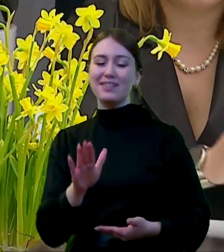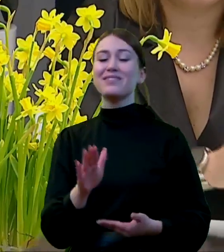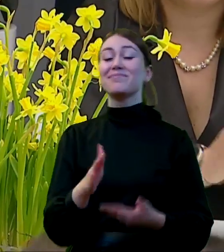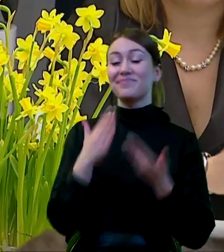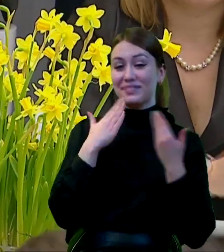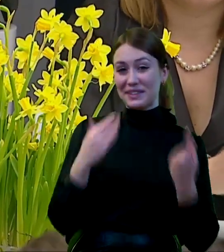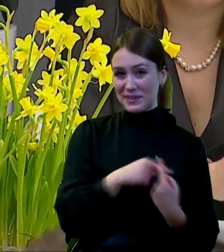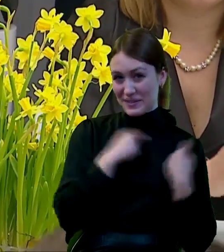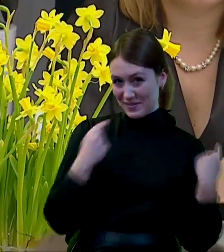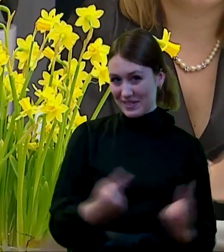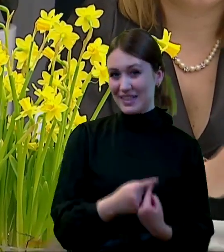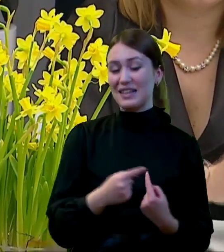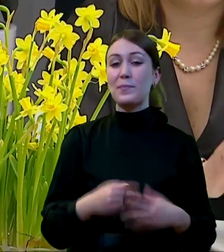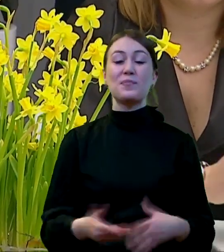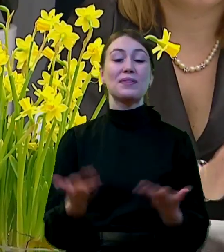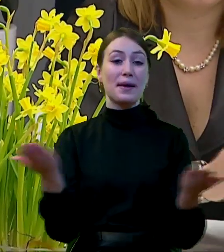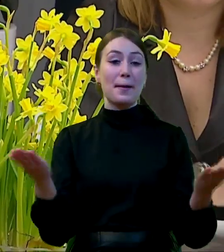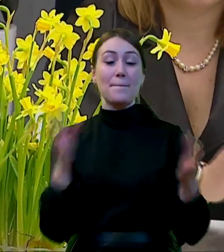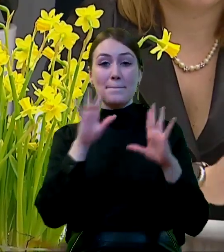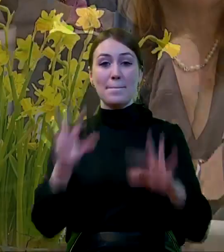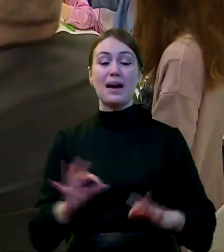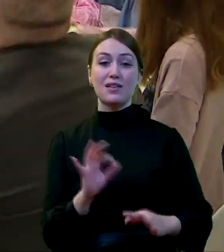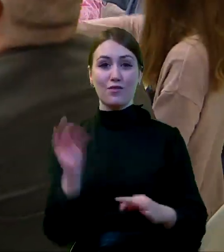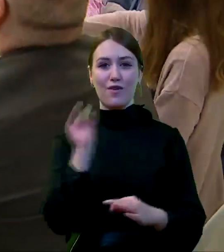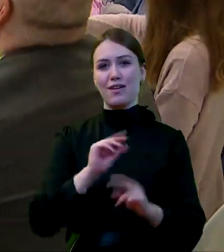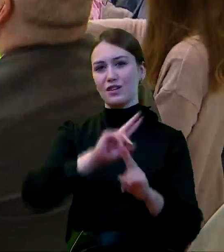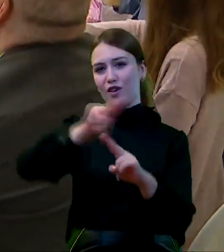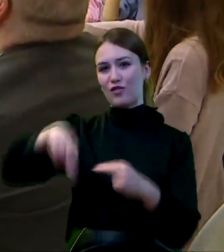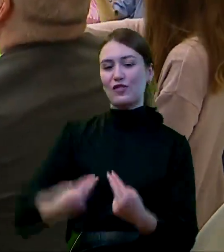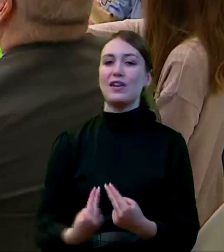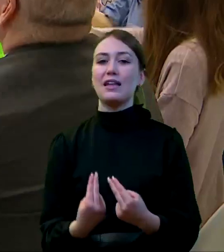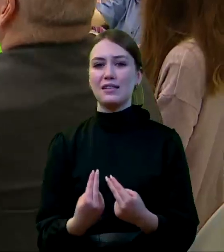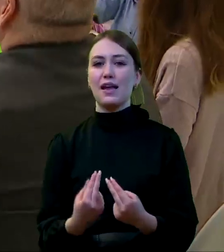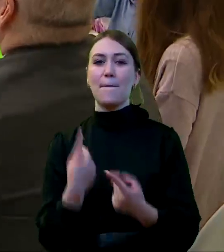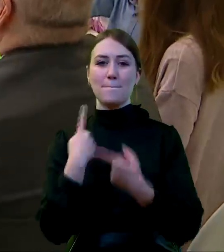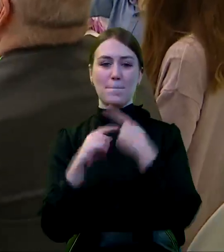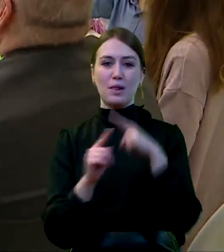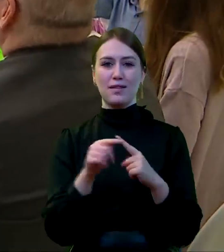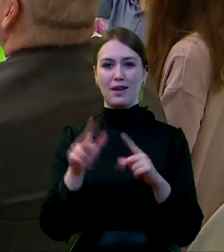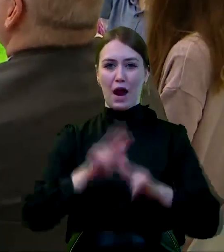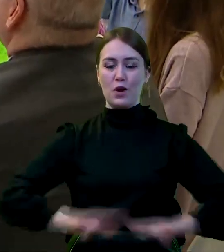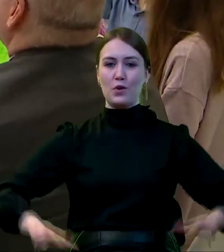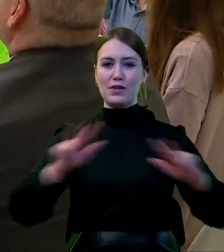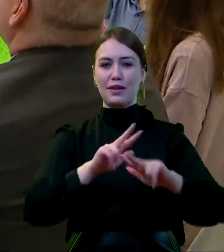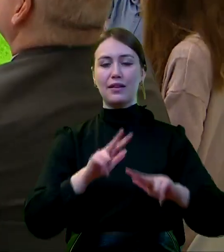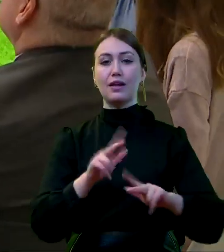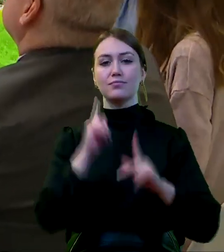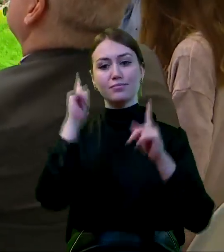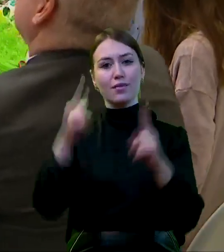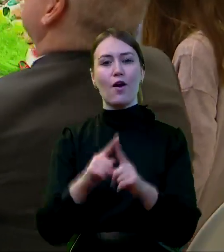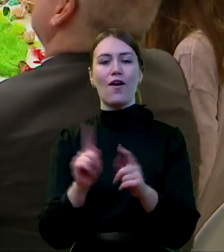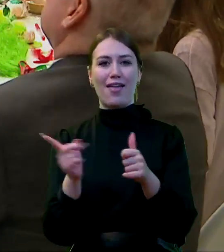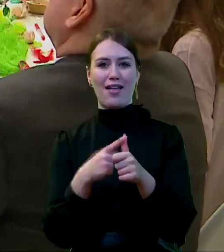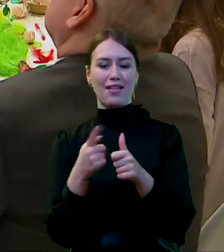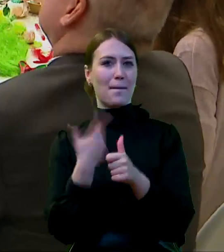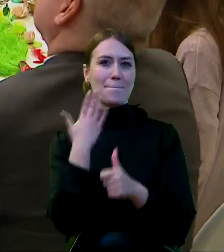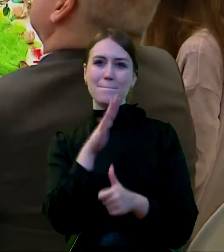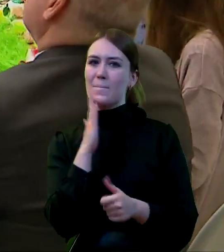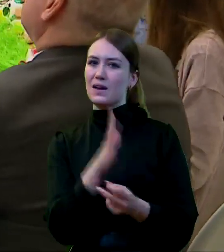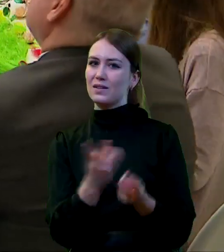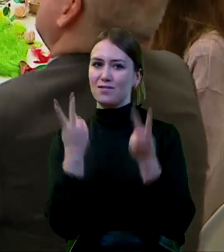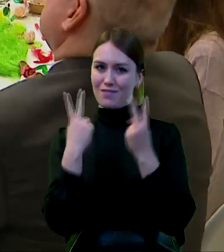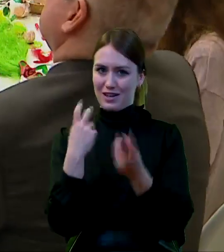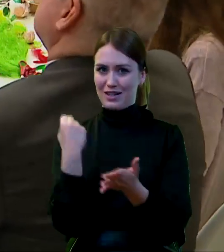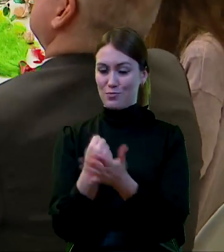Dziękujemy serdecznie. Szanowni Państwo, wracając do tematyki polityki rodzinnej, zwróćmy uwagę na jeszcze jeden bardzo